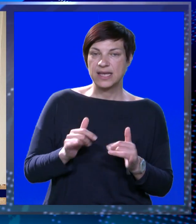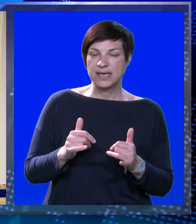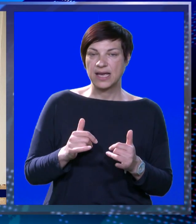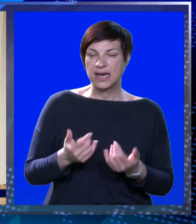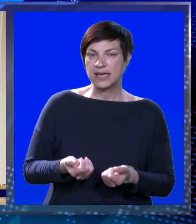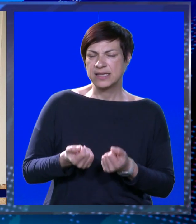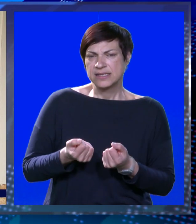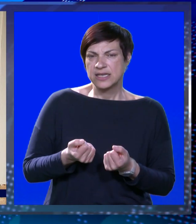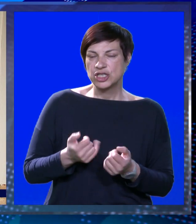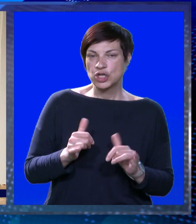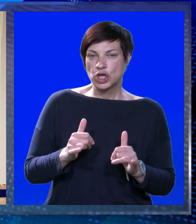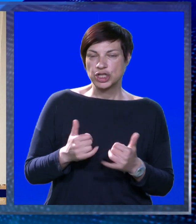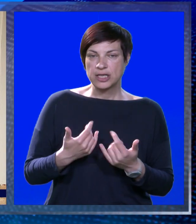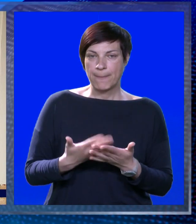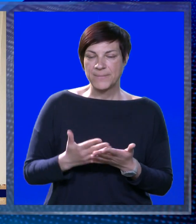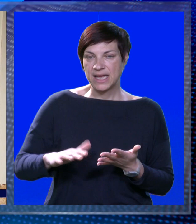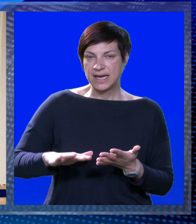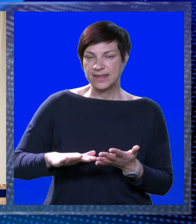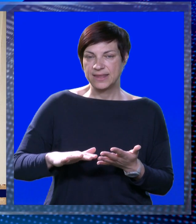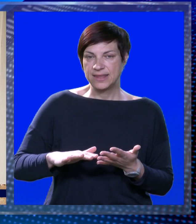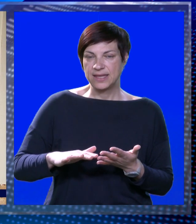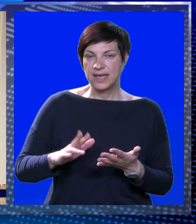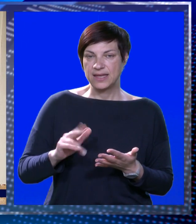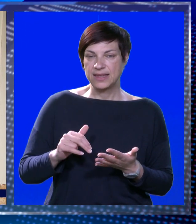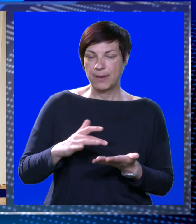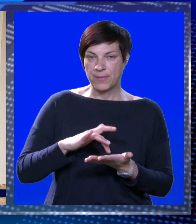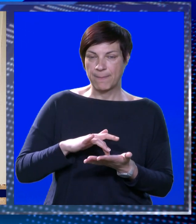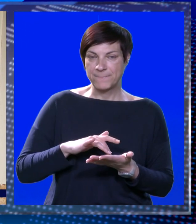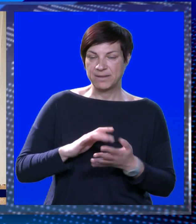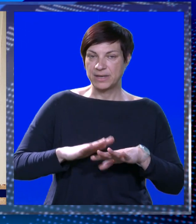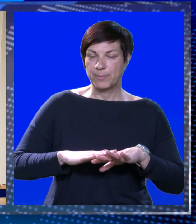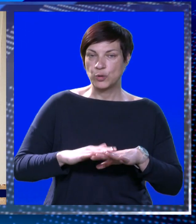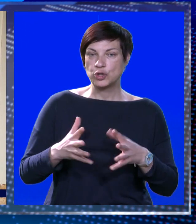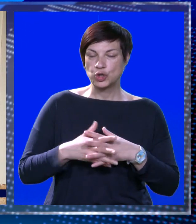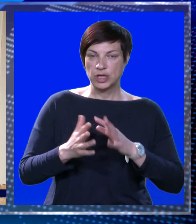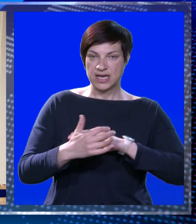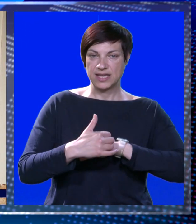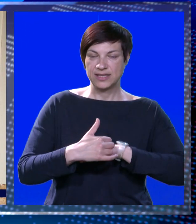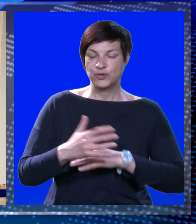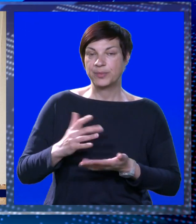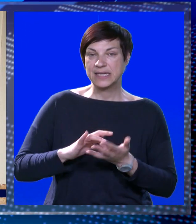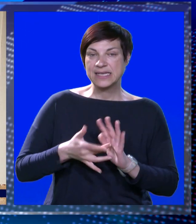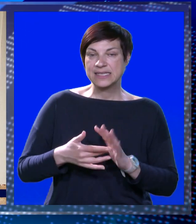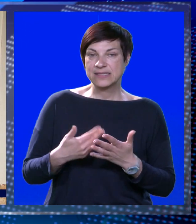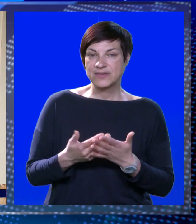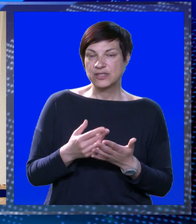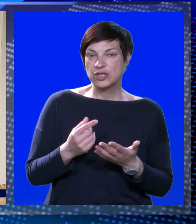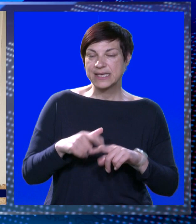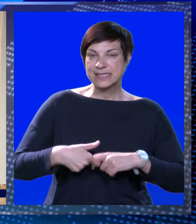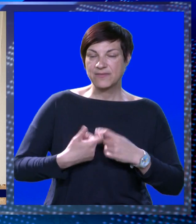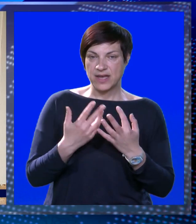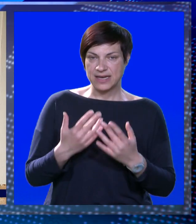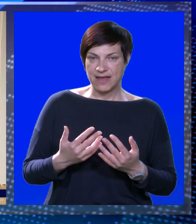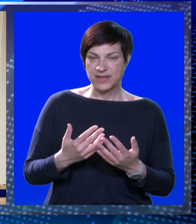je li djete s teškoćama, je li djete ima prebivalište na području grada Dubrovnika. Mislim, sve su te